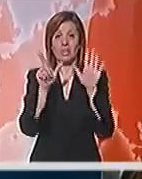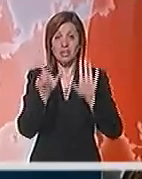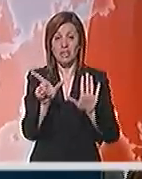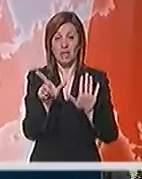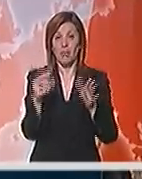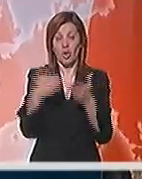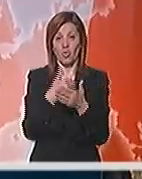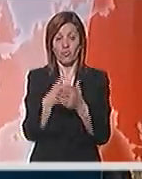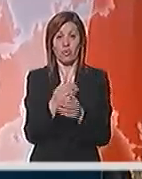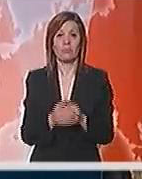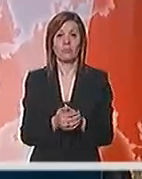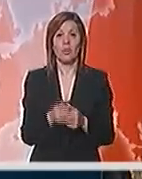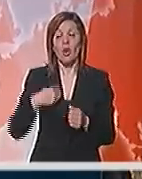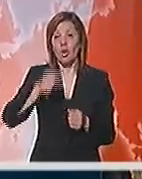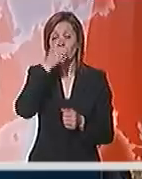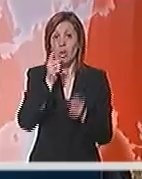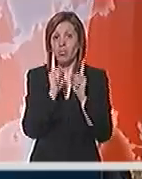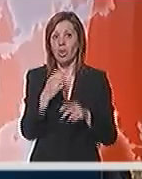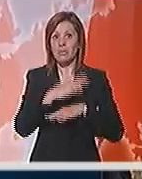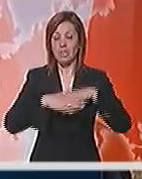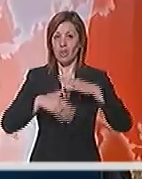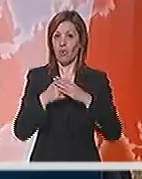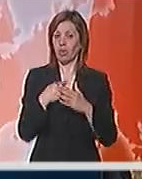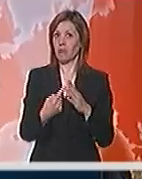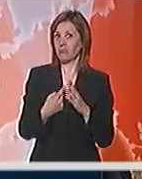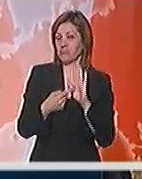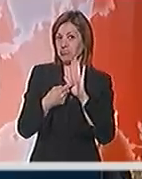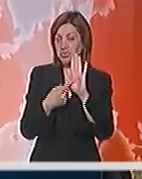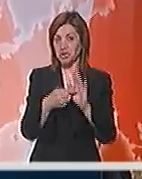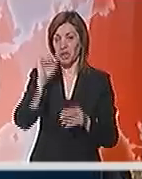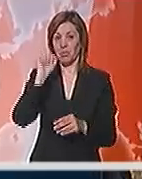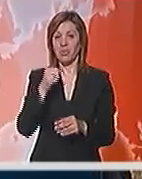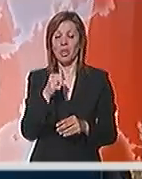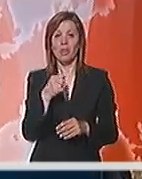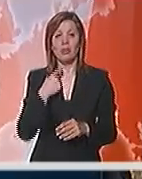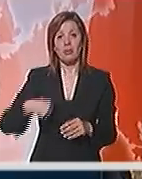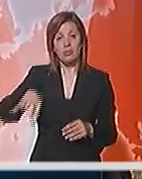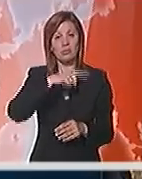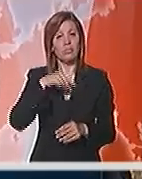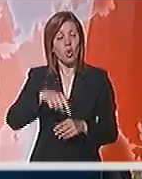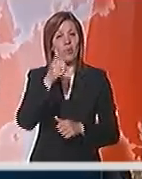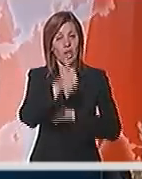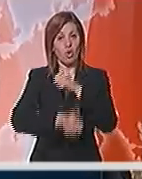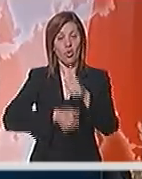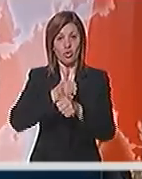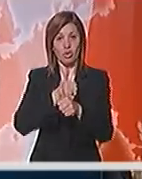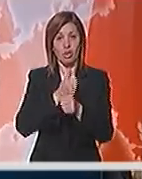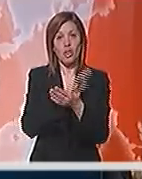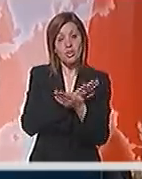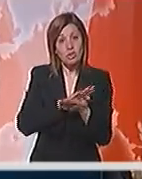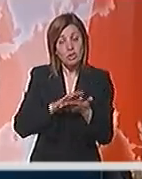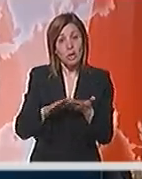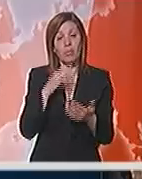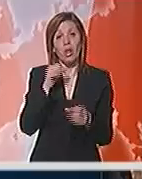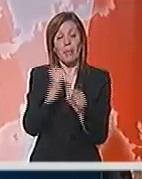brutoša. Ono što moram sa zadovoljstvom da isteknem je da smo ove godine skromno ali